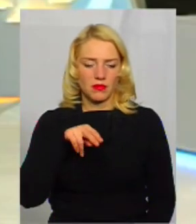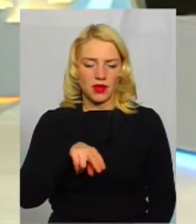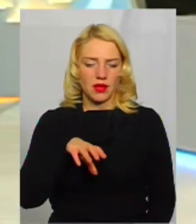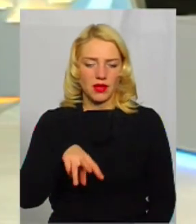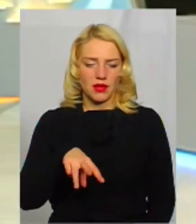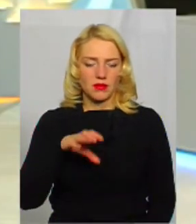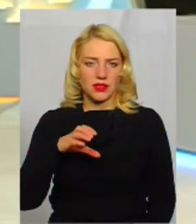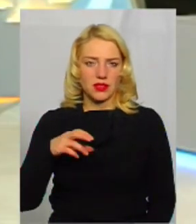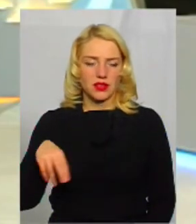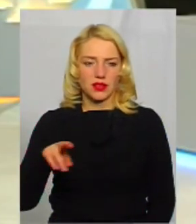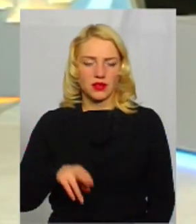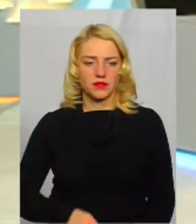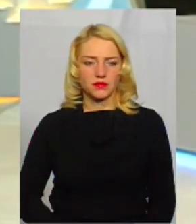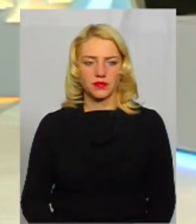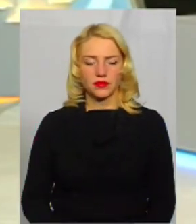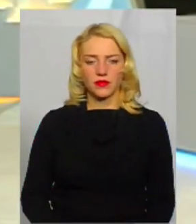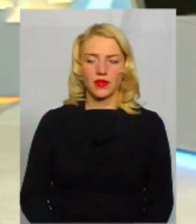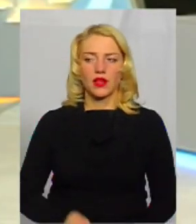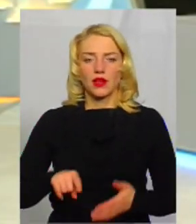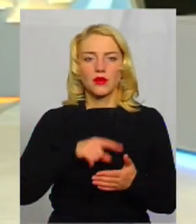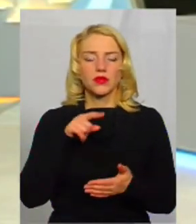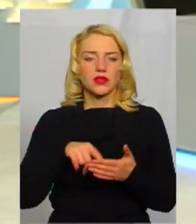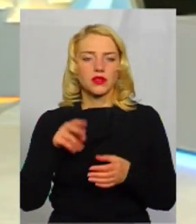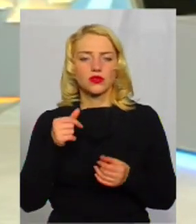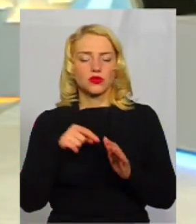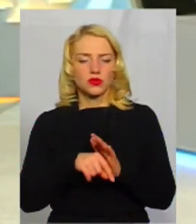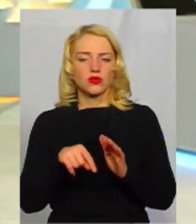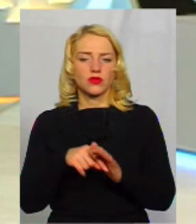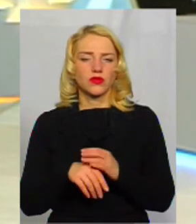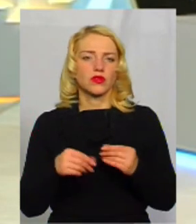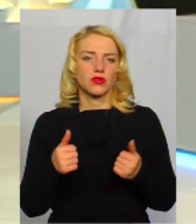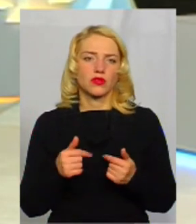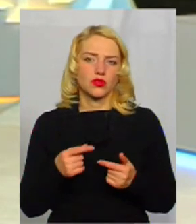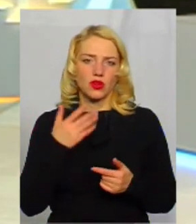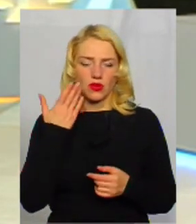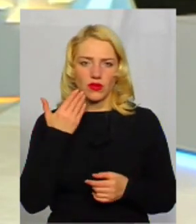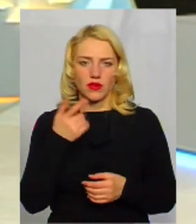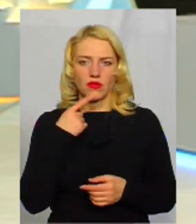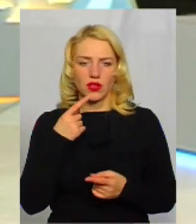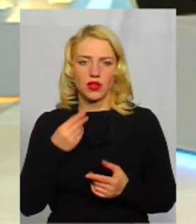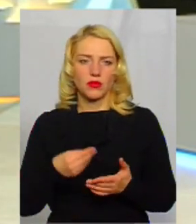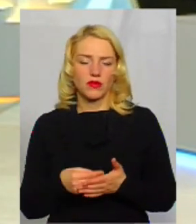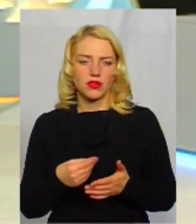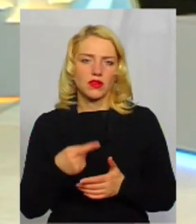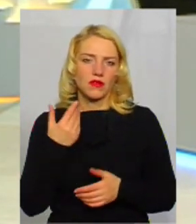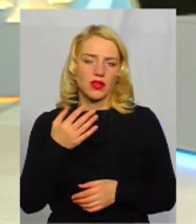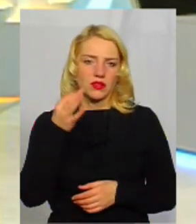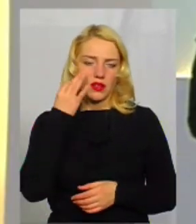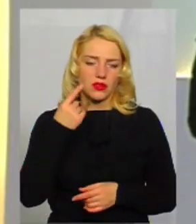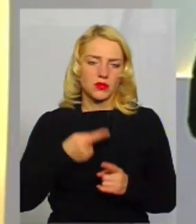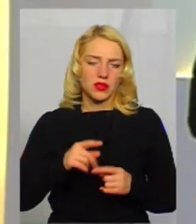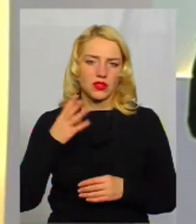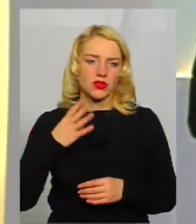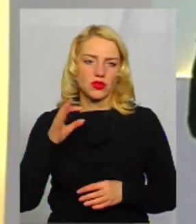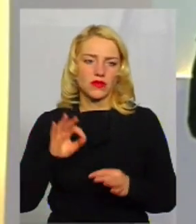Ще хотів вас запитати питання стосовно грошей. Коли говорили про фінансування, то ви згадували про тих 40%, які